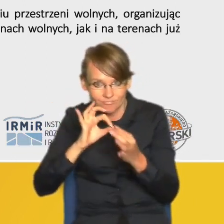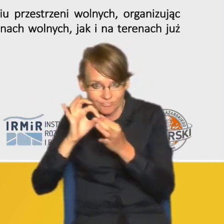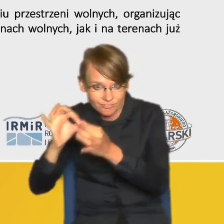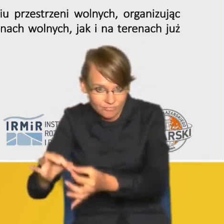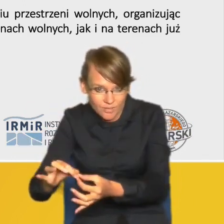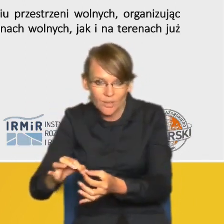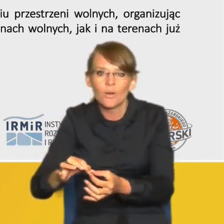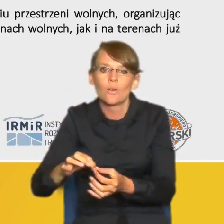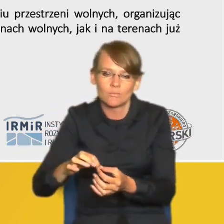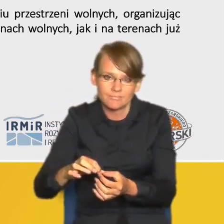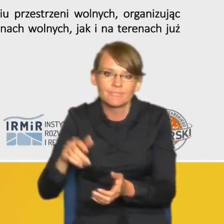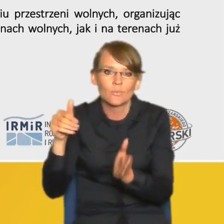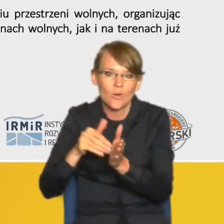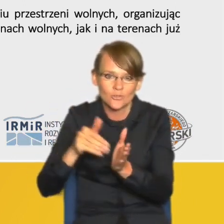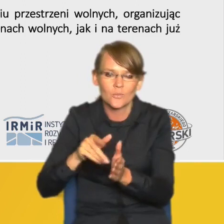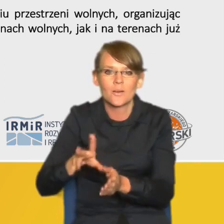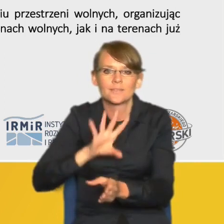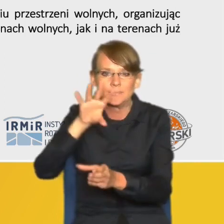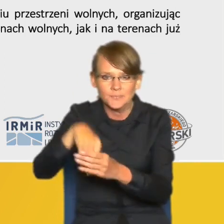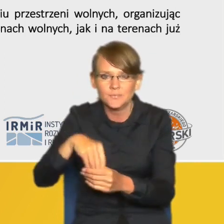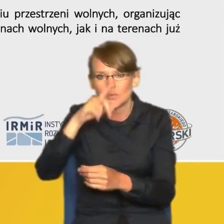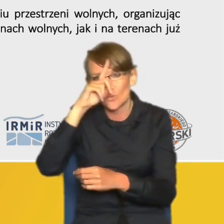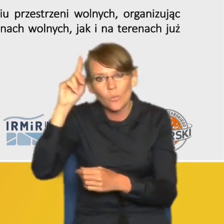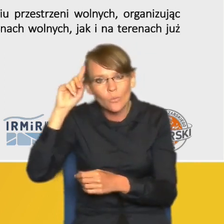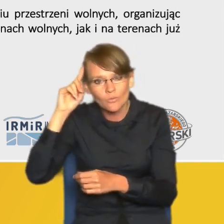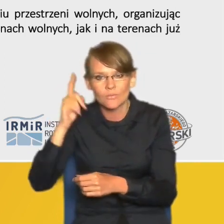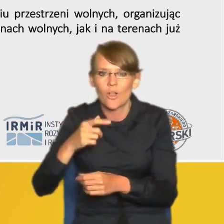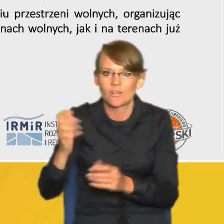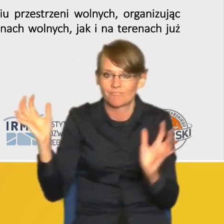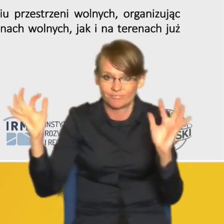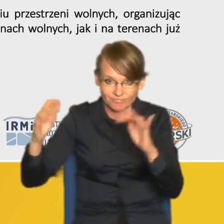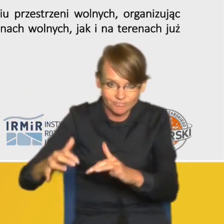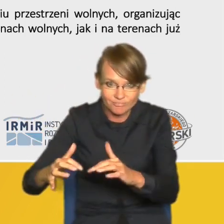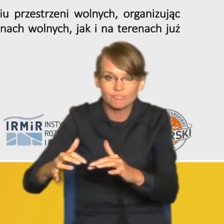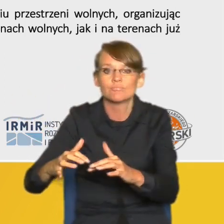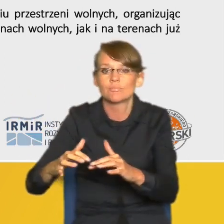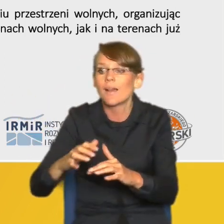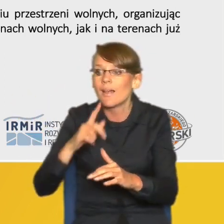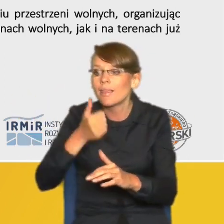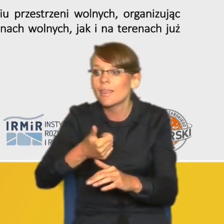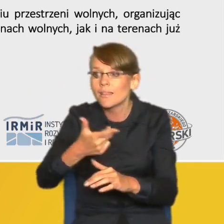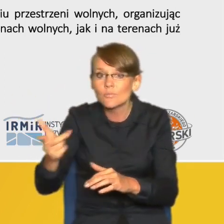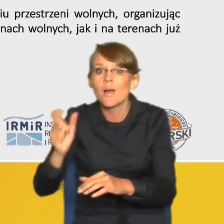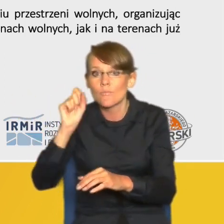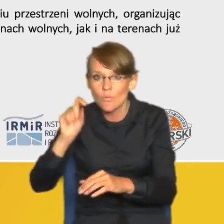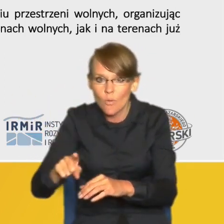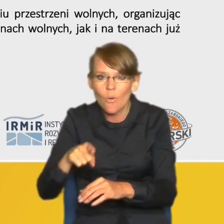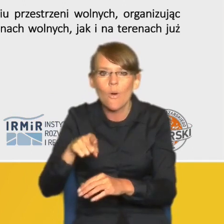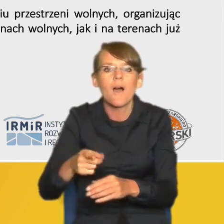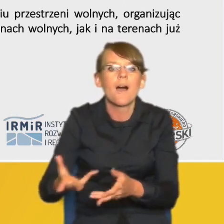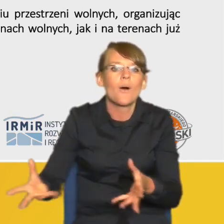kiedy populacja tego miasteczka osiągnie odpowiednią liczbę i wtedy zostanie zapewniony z dochodów